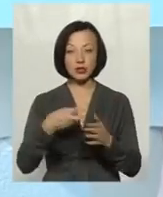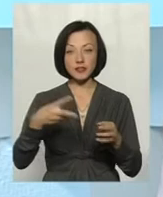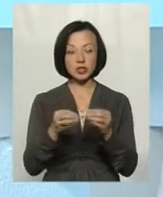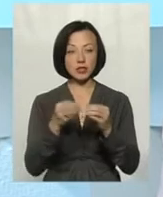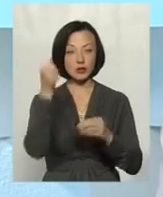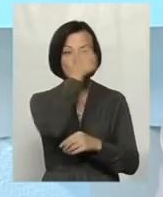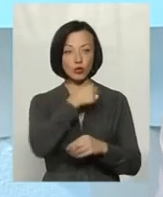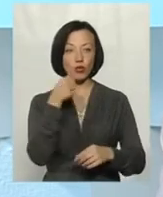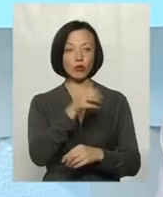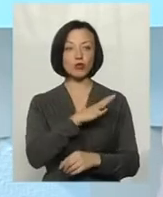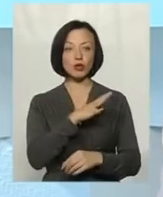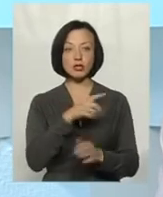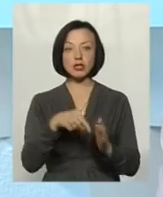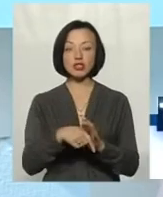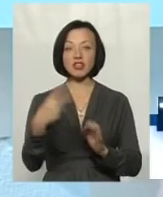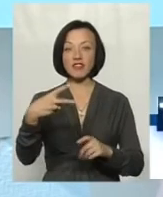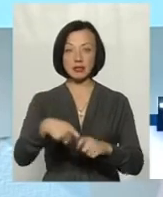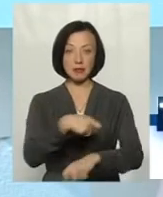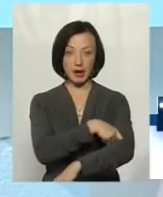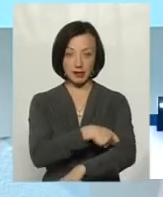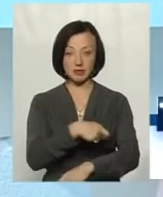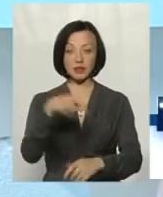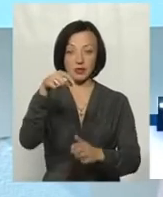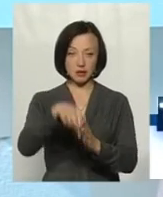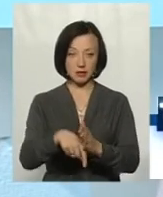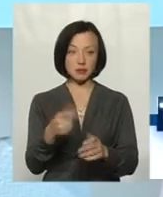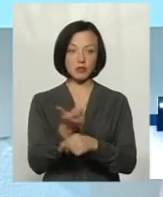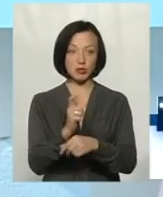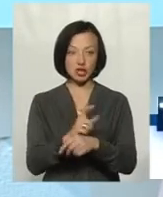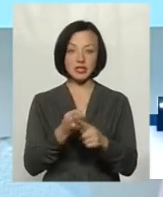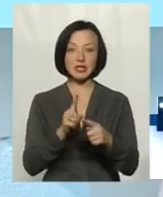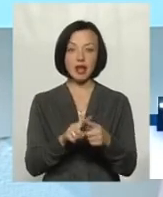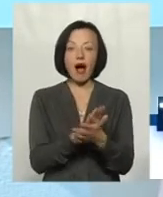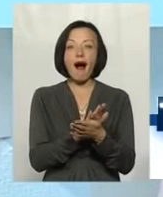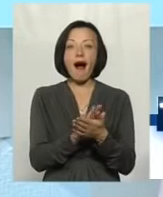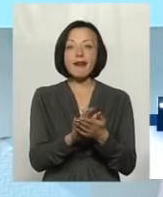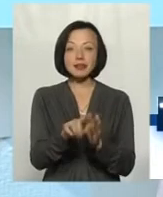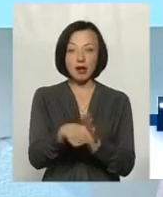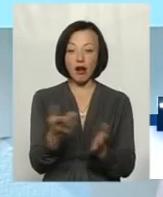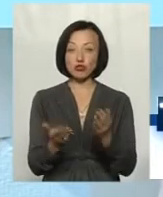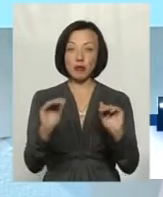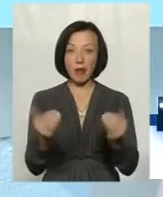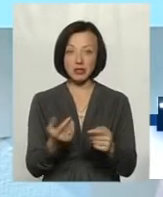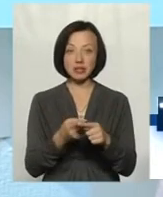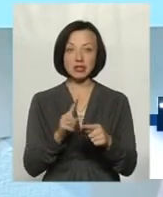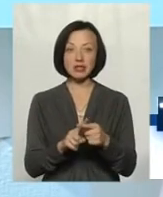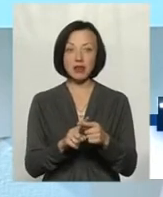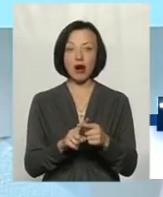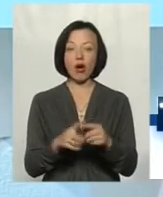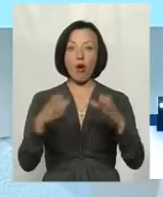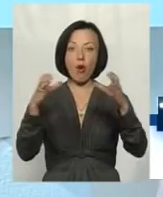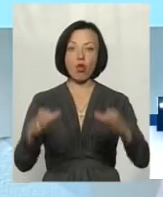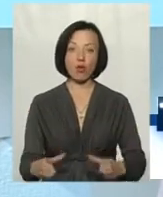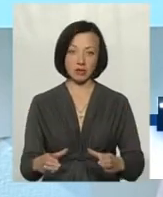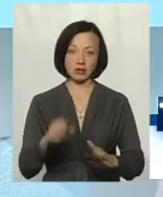року, було значення 20 метрів. Якщо 20 метрів і більше – це артизіянська свердловина, якщо менше – це шахтний колодязь або каптажний